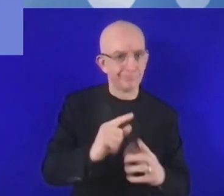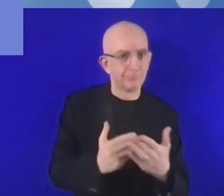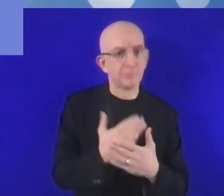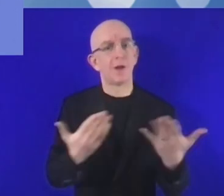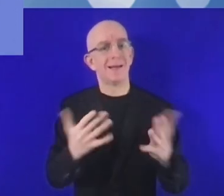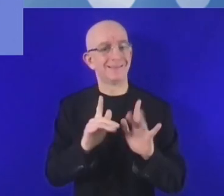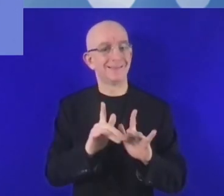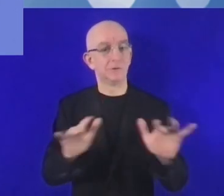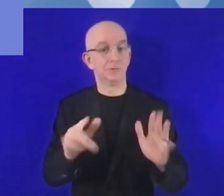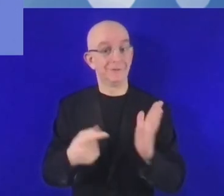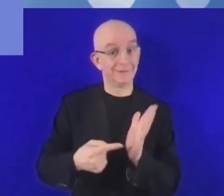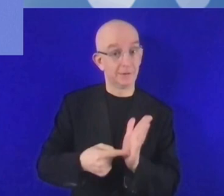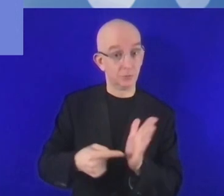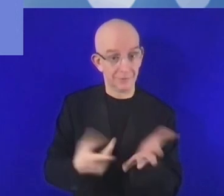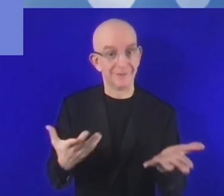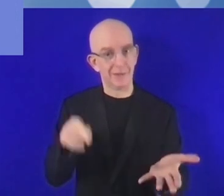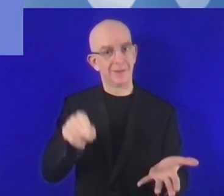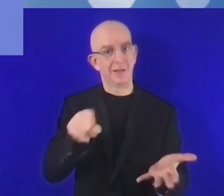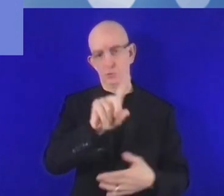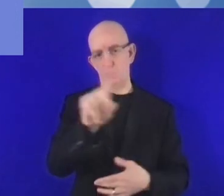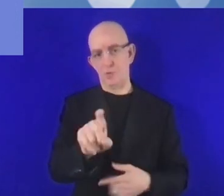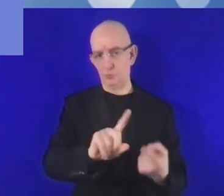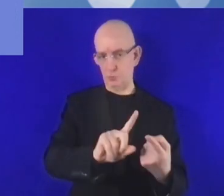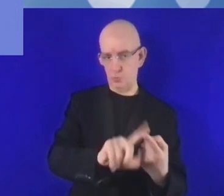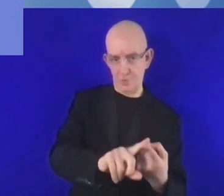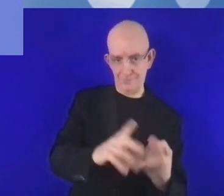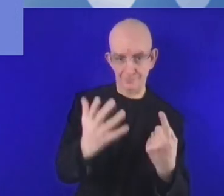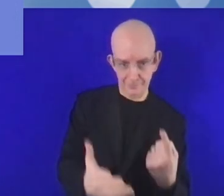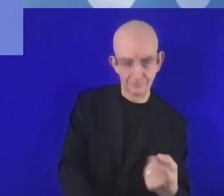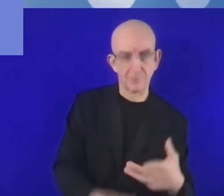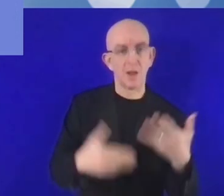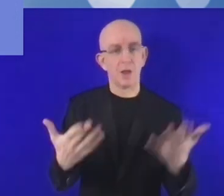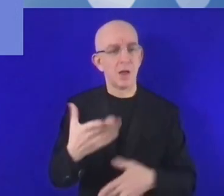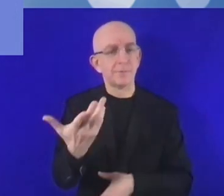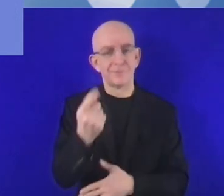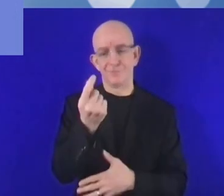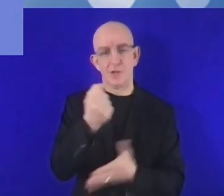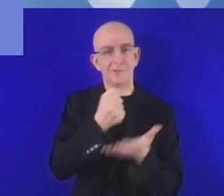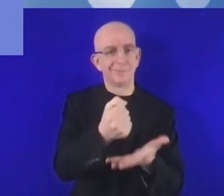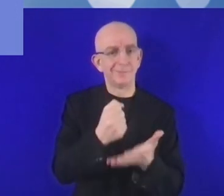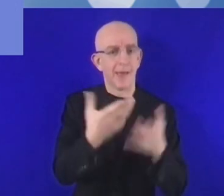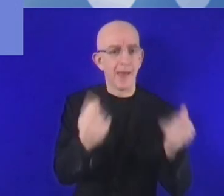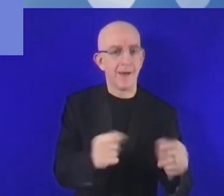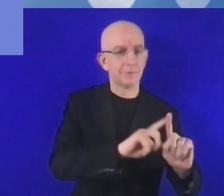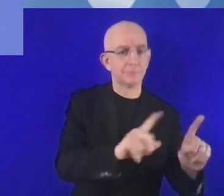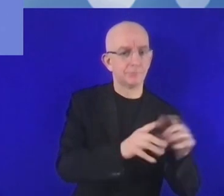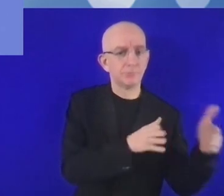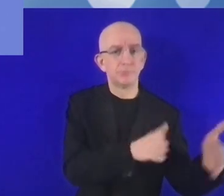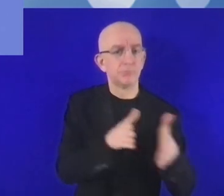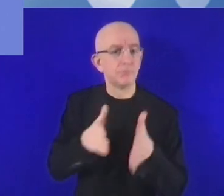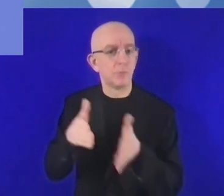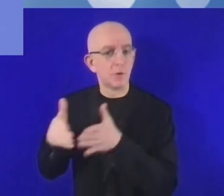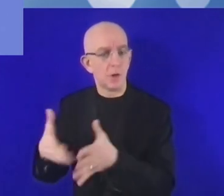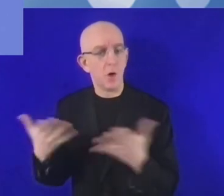الحلول. كيف تنصحهم باستخدام أي أنواع من